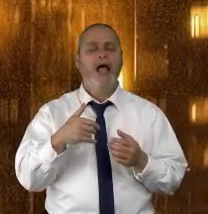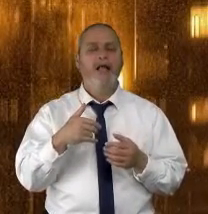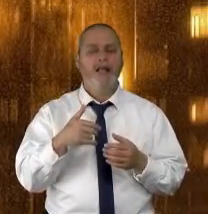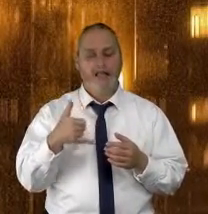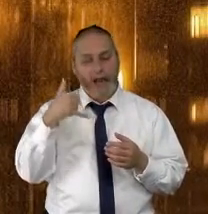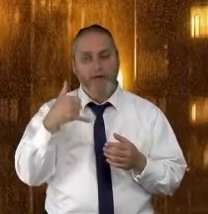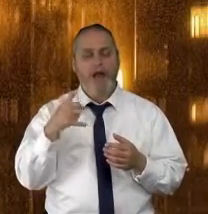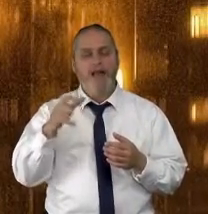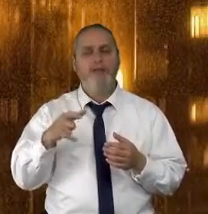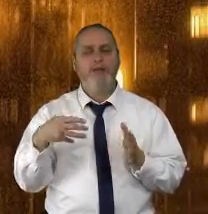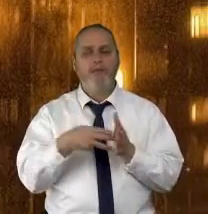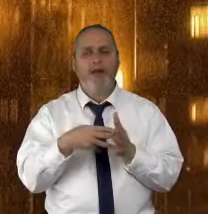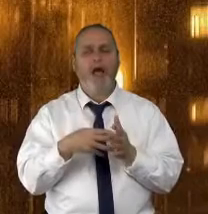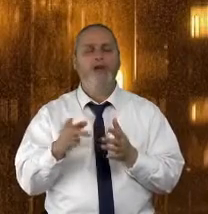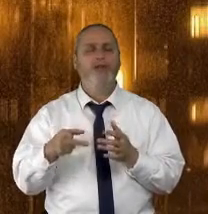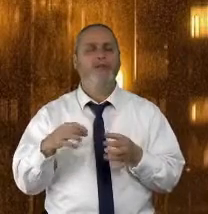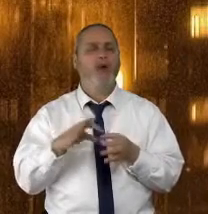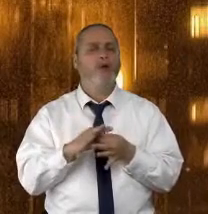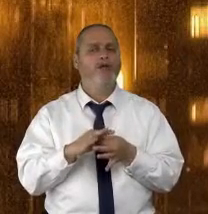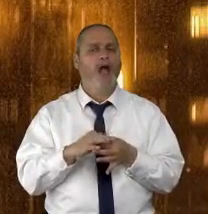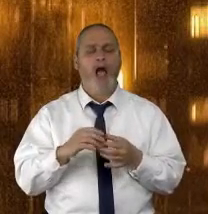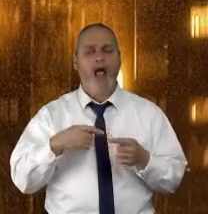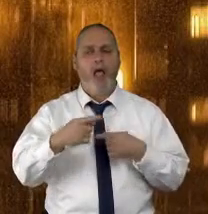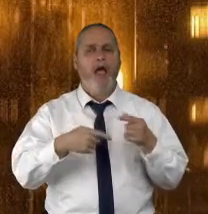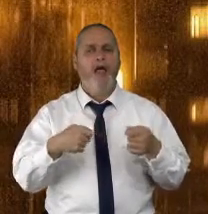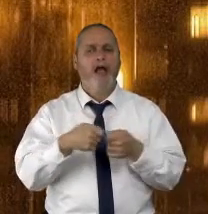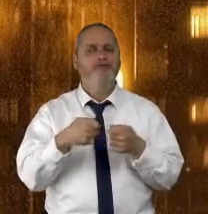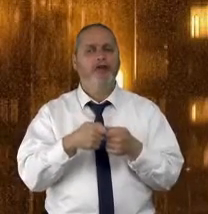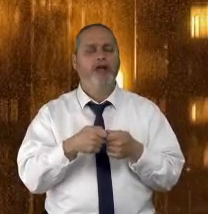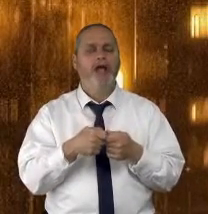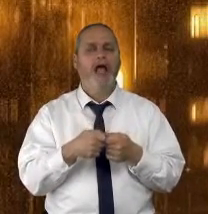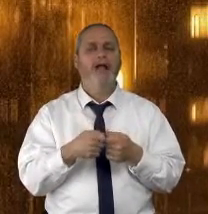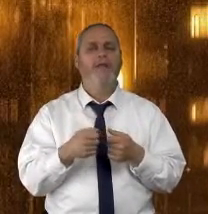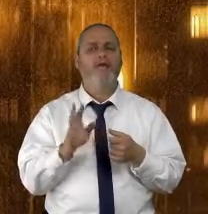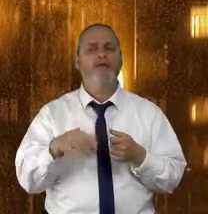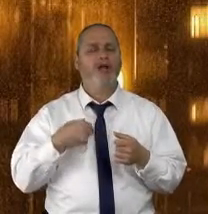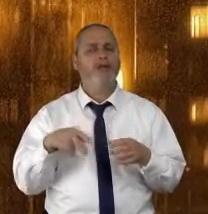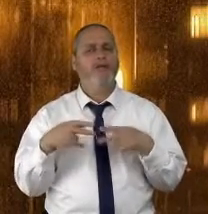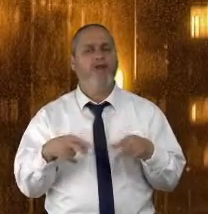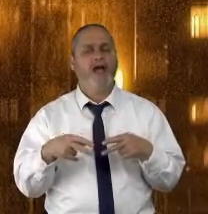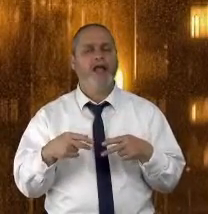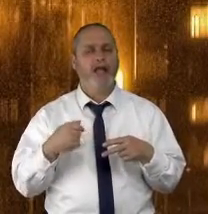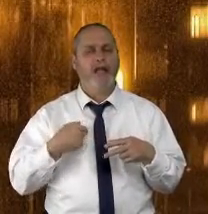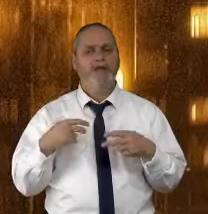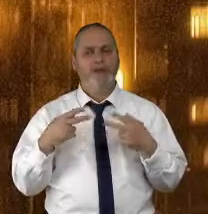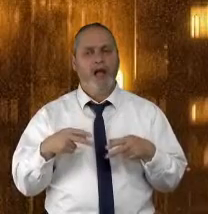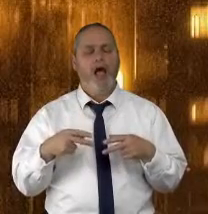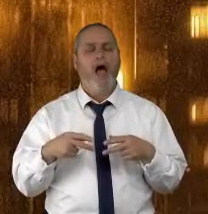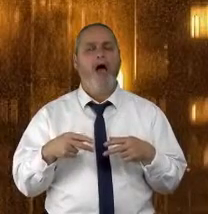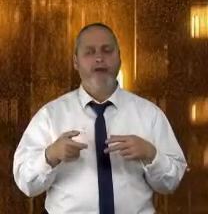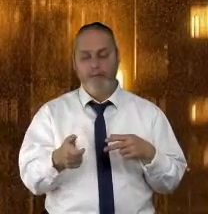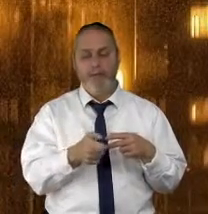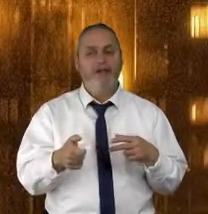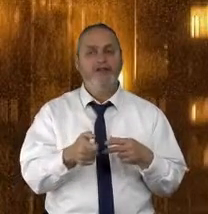יהיו מיילים, האדם יוכל להתחבר ולתקשר עם האדם האחר גם אם הוא יפחד. אז הוא עצמו לא